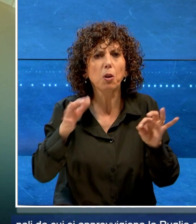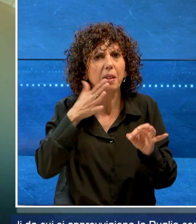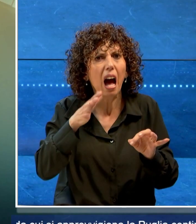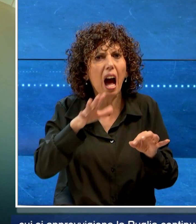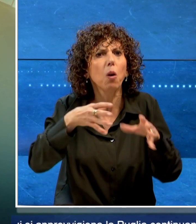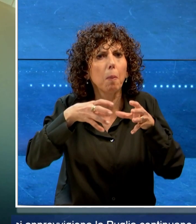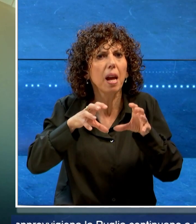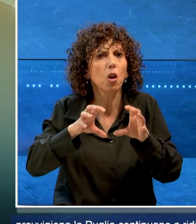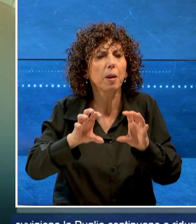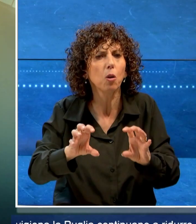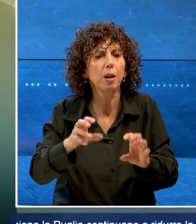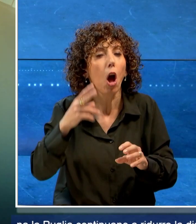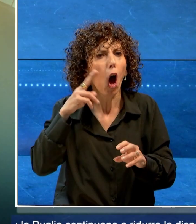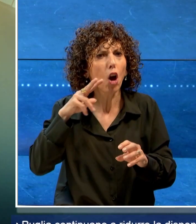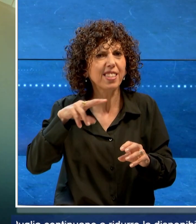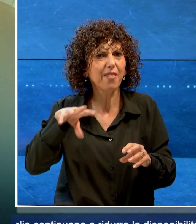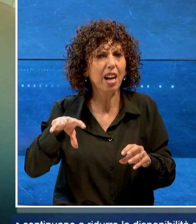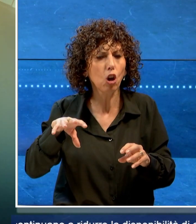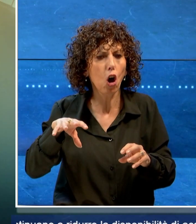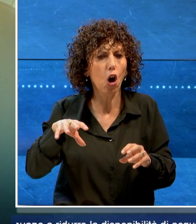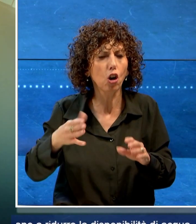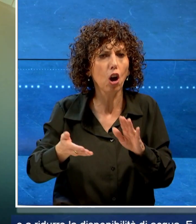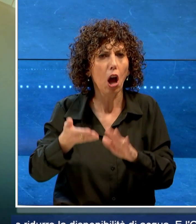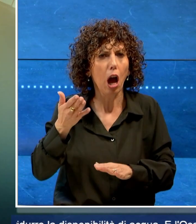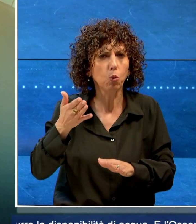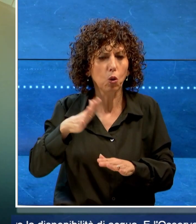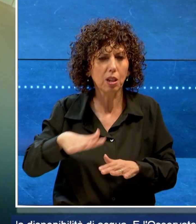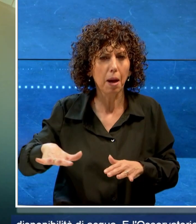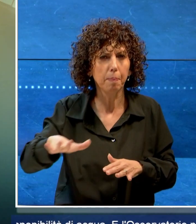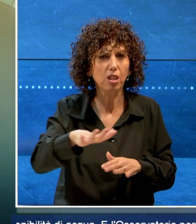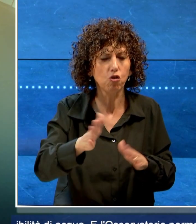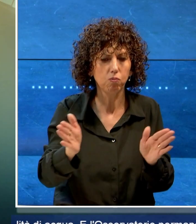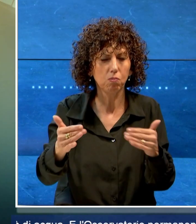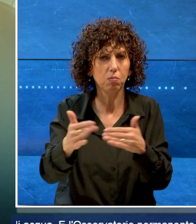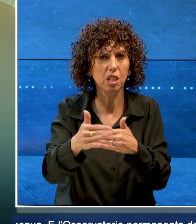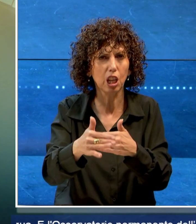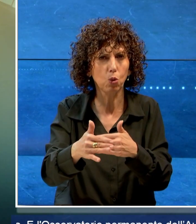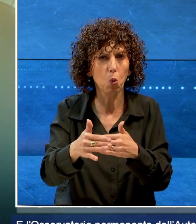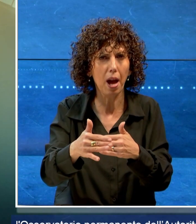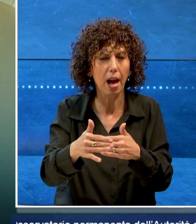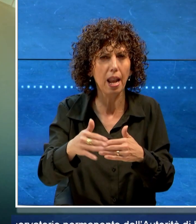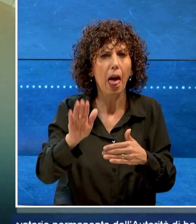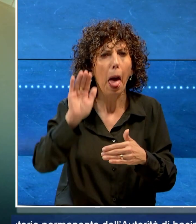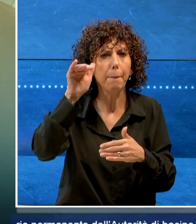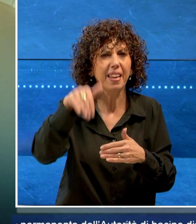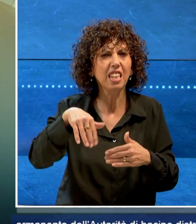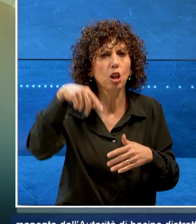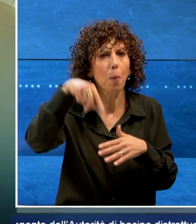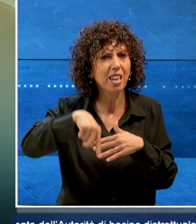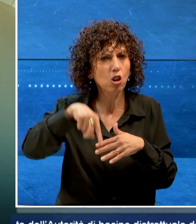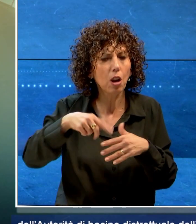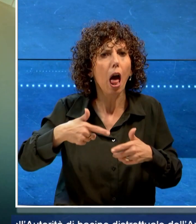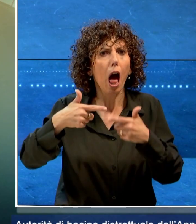e l'osservatorio permanente dell'autorità di bacino distrettuale dell'Appennino Meridionale ha